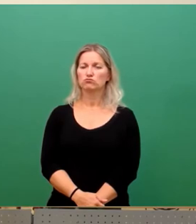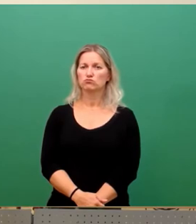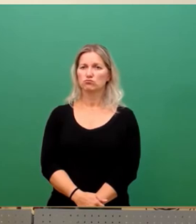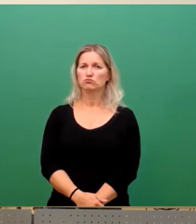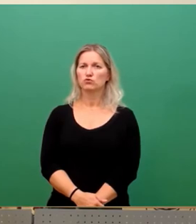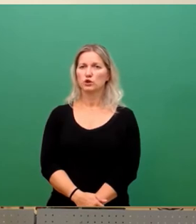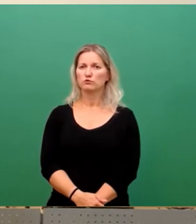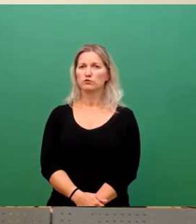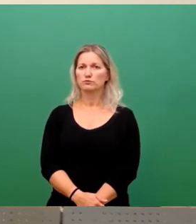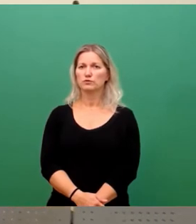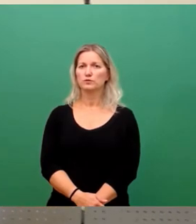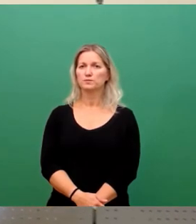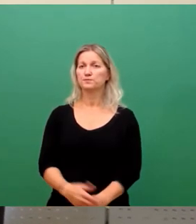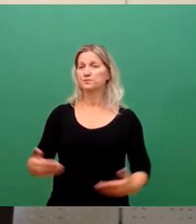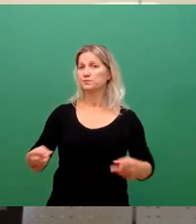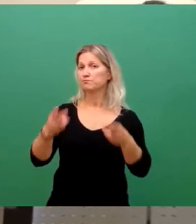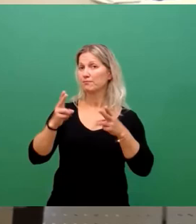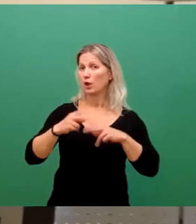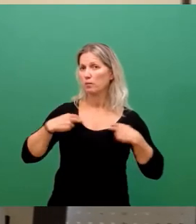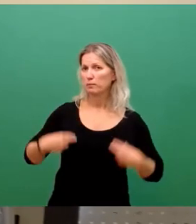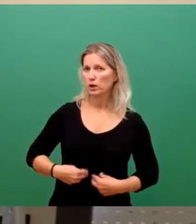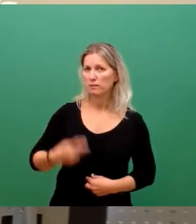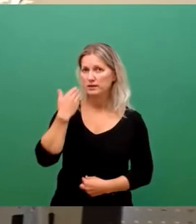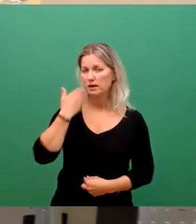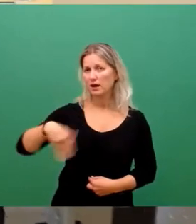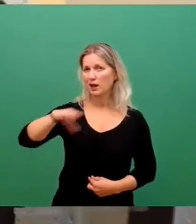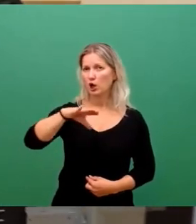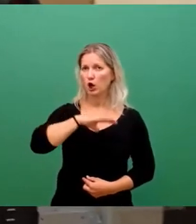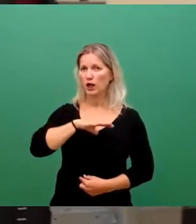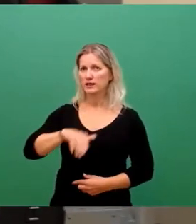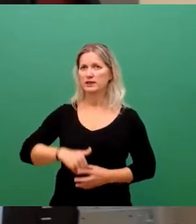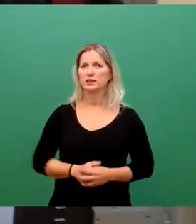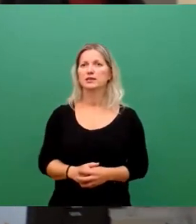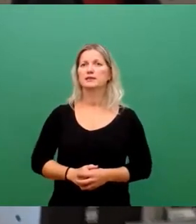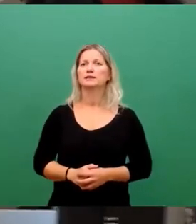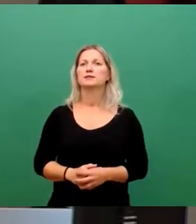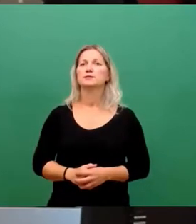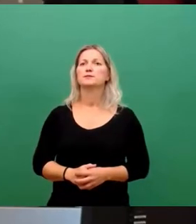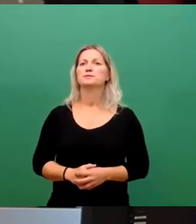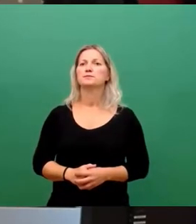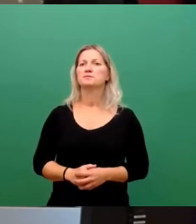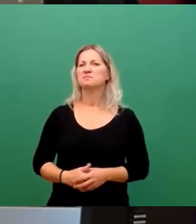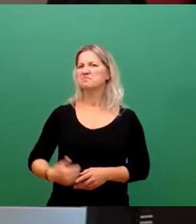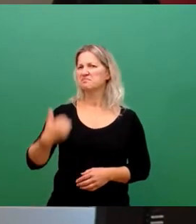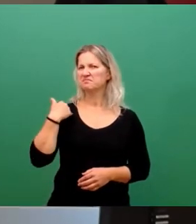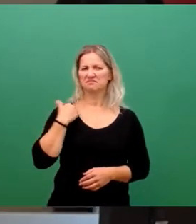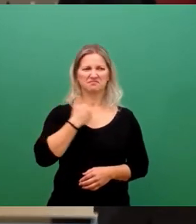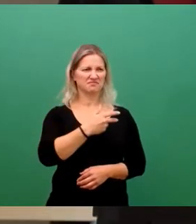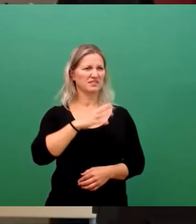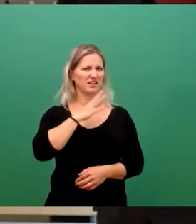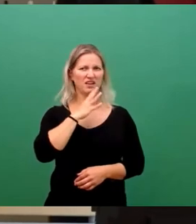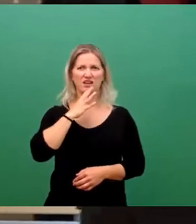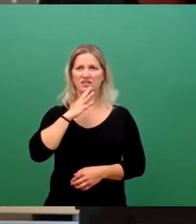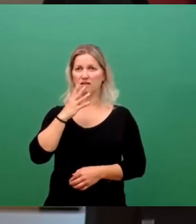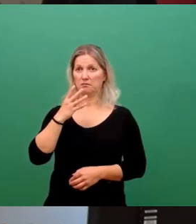Sehr geehrter Herr Oberbürgermeister, liebe Kolleginnen und Kollegen. Bei der einen oder anderen Rede hier heute habe ich mich schon ein bisschen